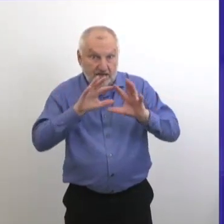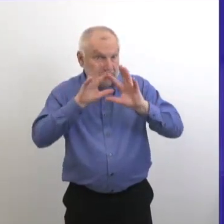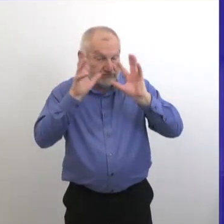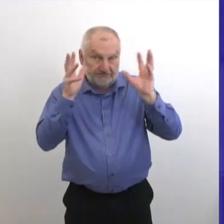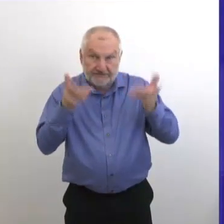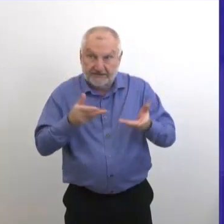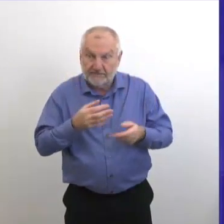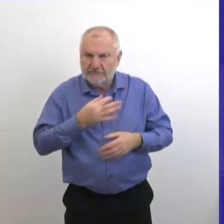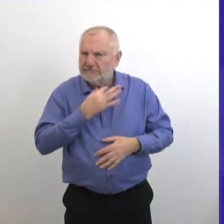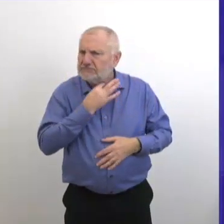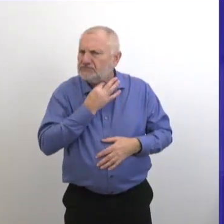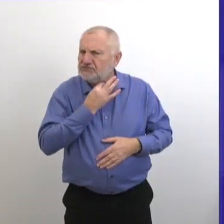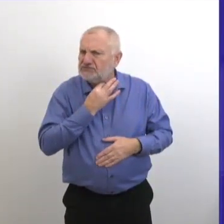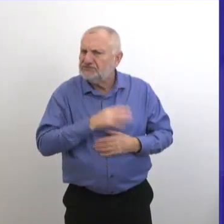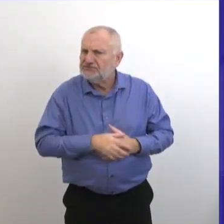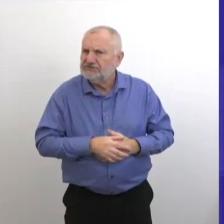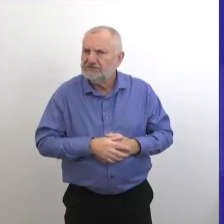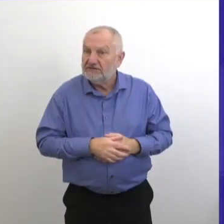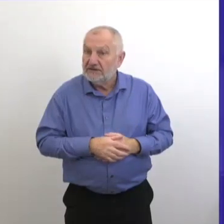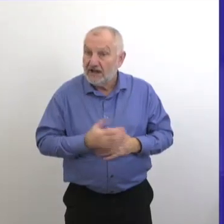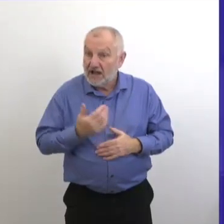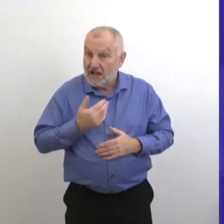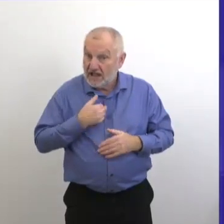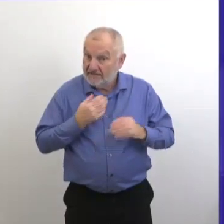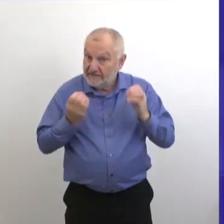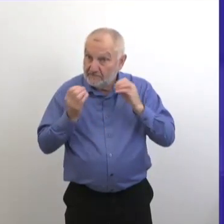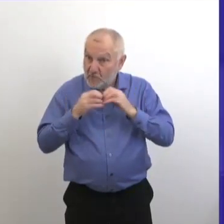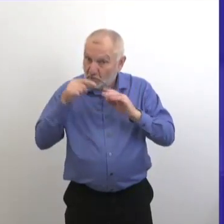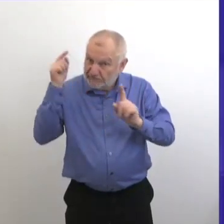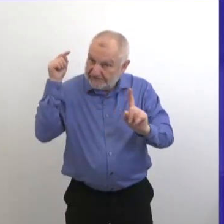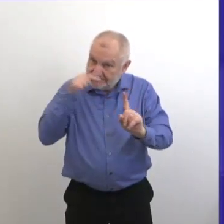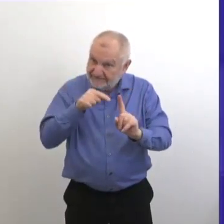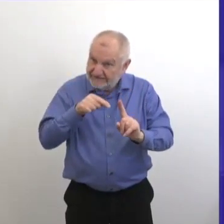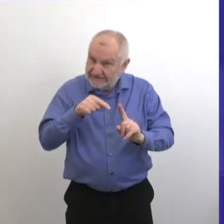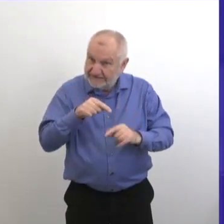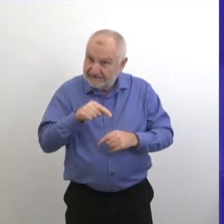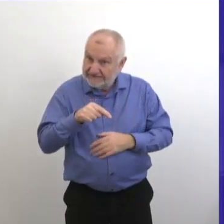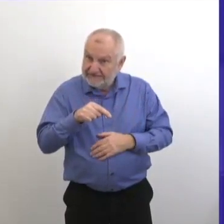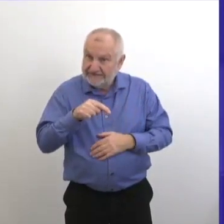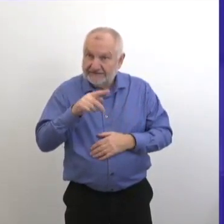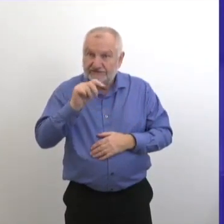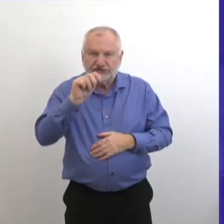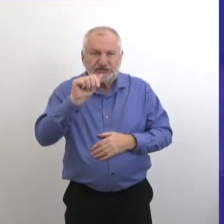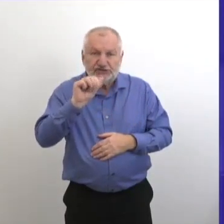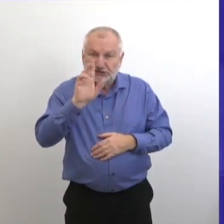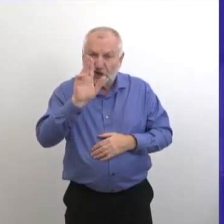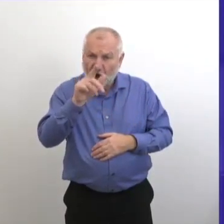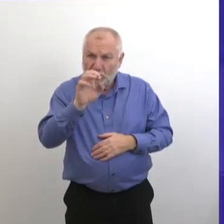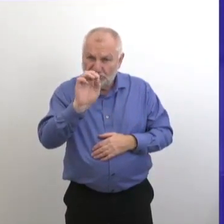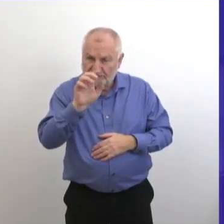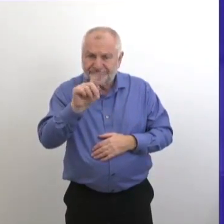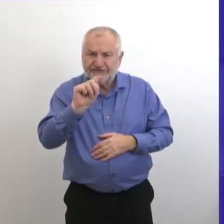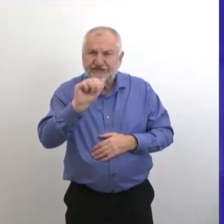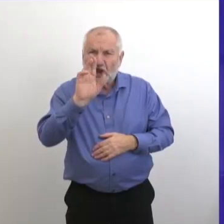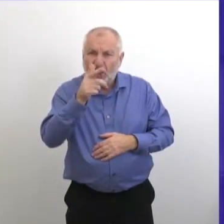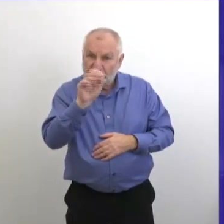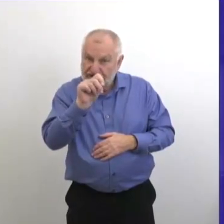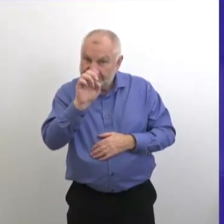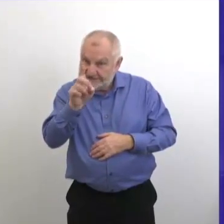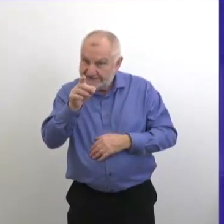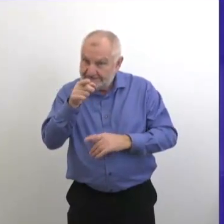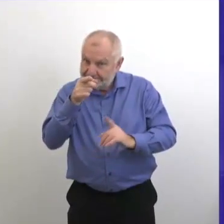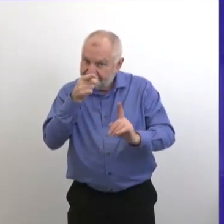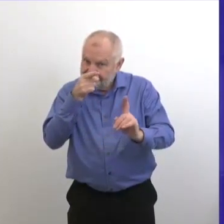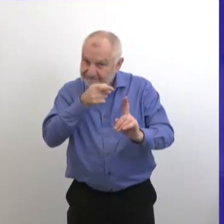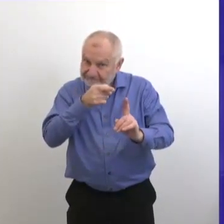Est-ce qu'il pourrait y avoir une approche plus ciblée qui serait nécessaire? Est-ce qu'il y